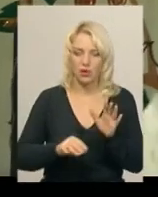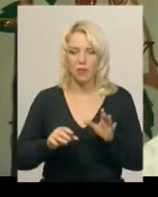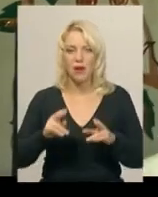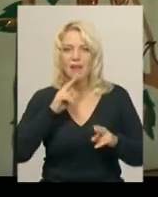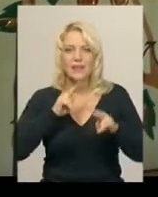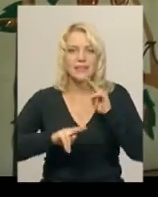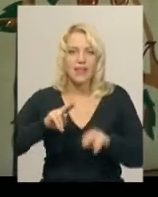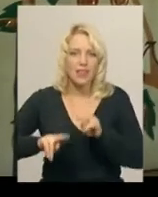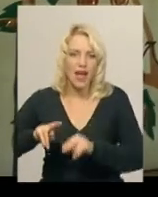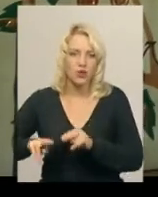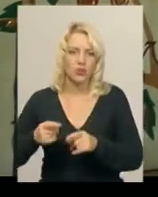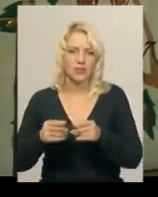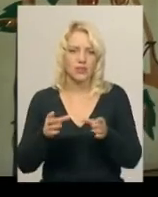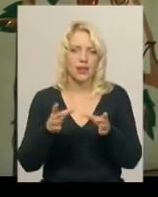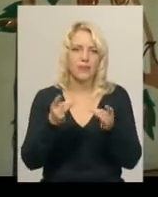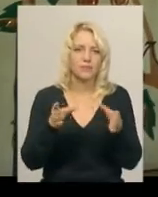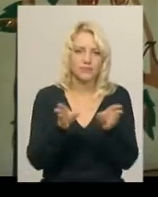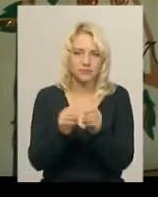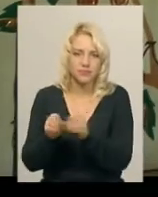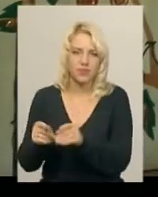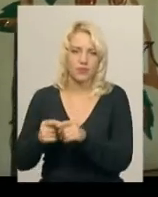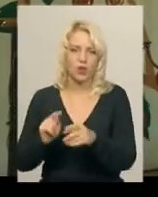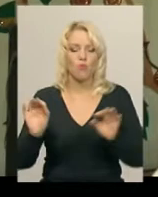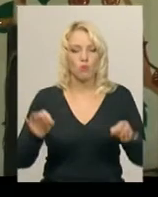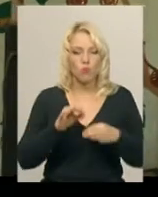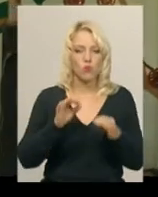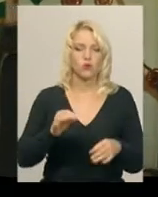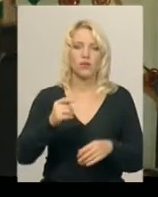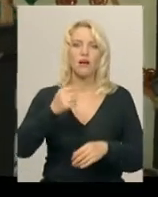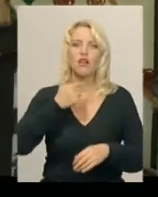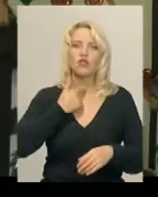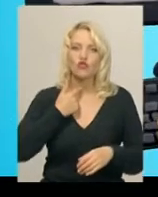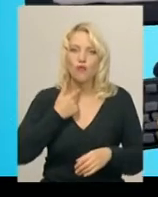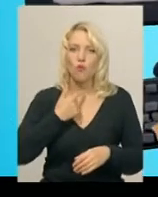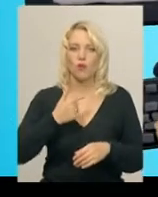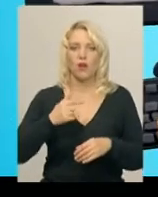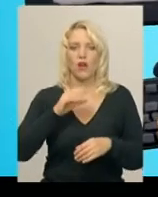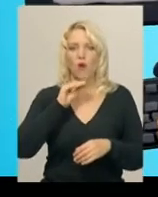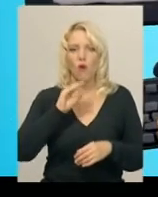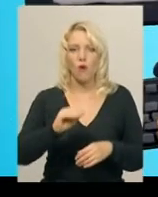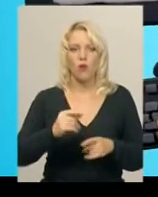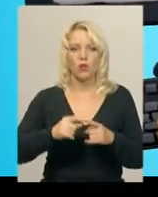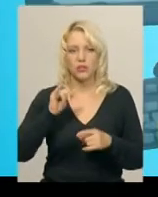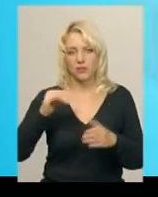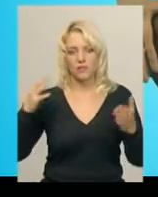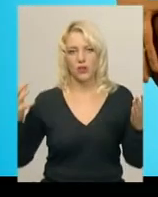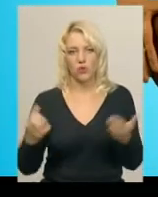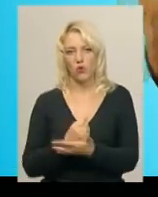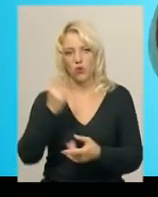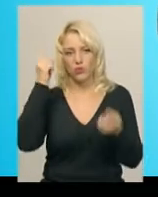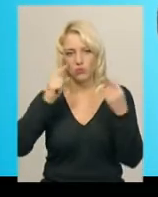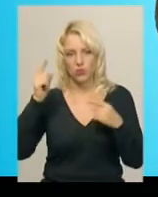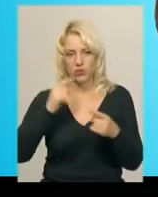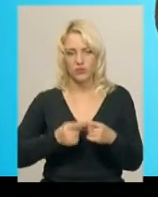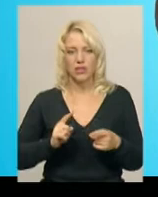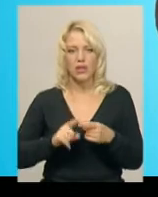докупи, ось накладається на все це музика, звук, голос і виходить фільм. Свій анімаційний фільм «Рідне місто Хмельницький»